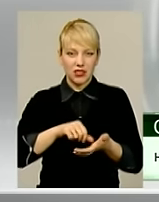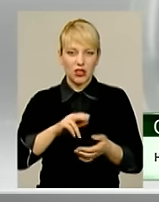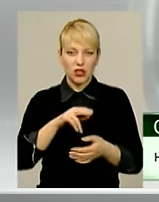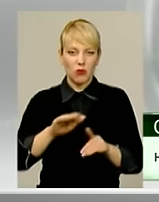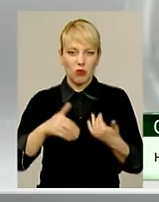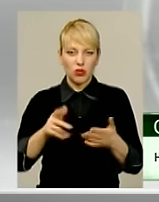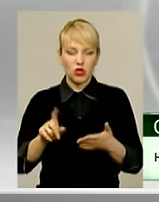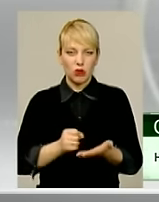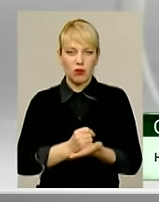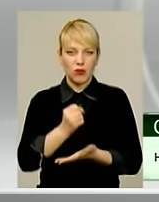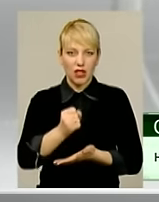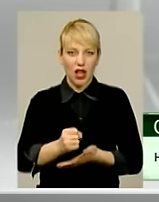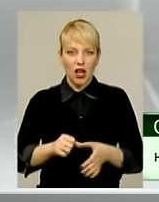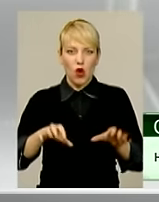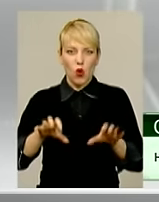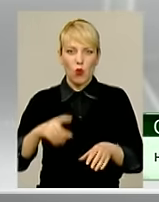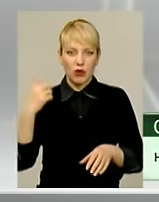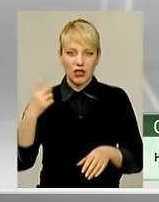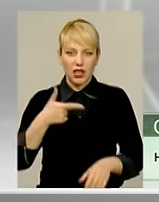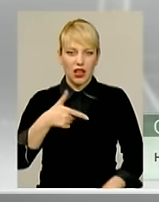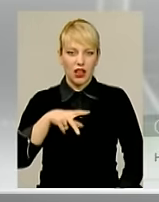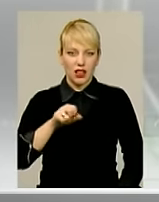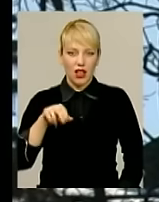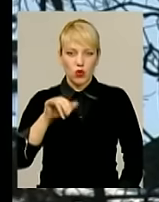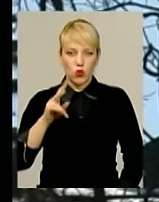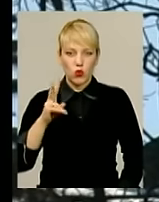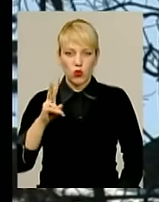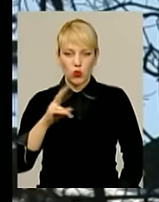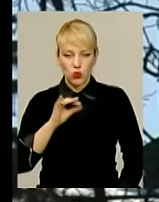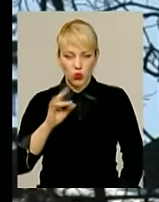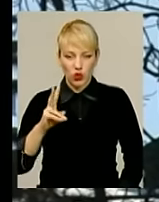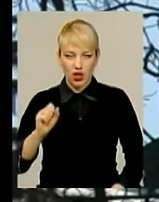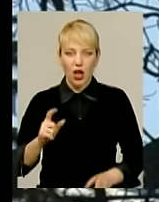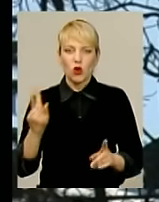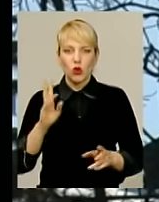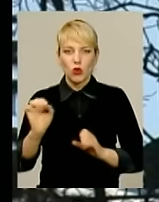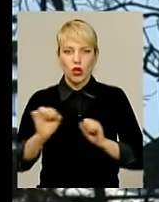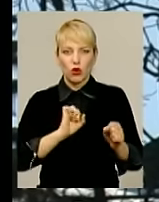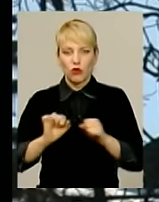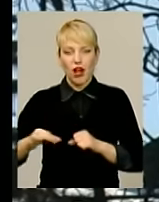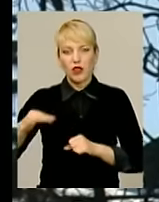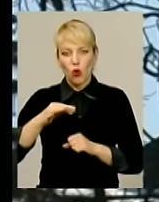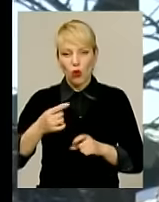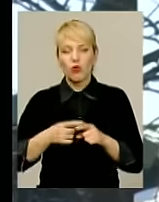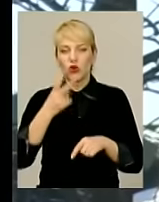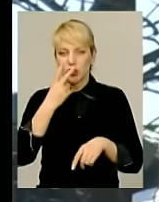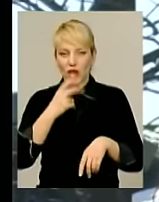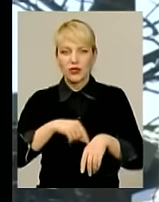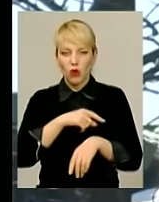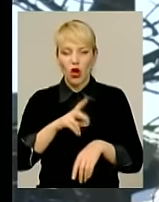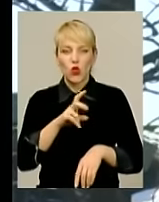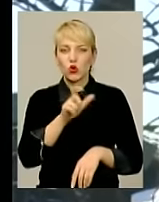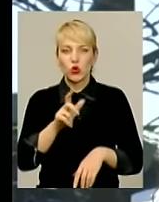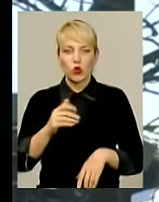призначити губернатора Хмельницької області Гладонюка Івана Васильовича. Хто буде керувати областю, покаже час, але те, що люди